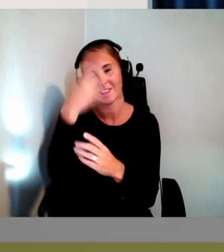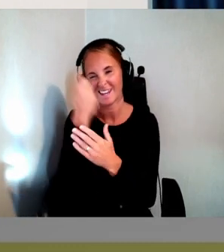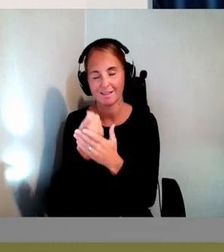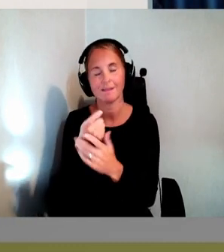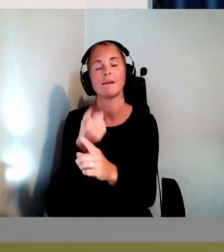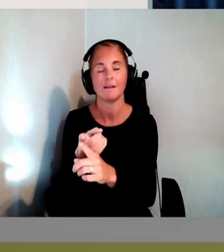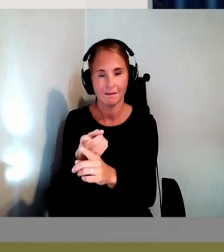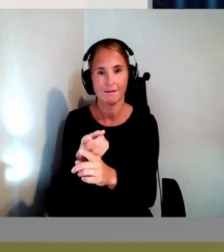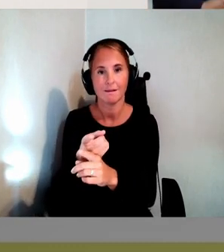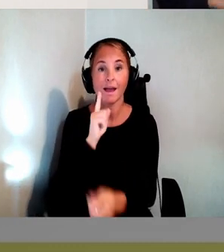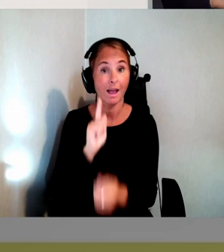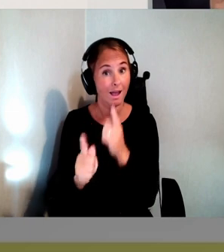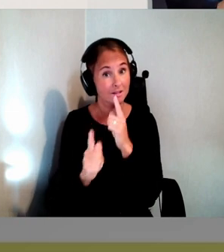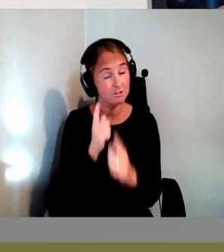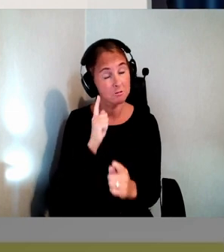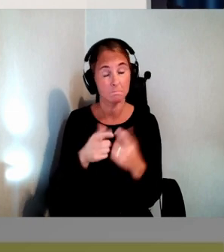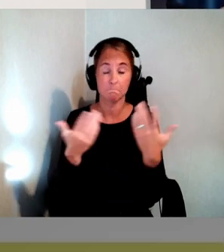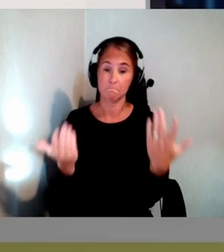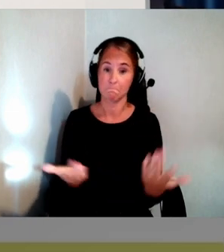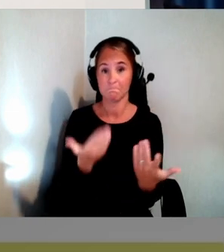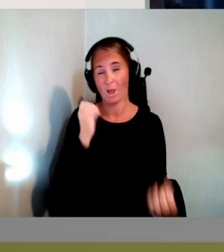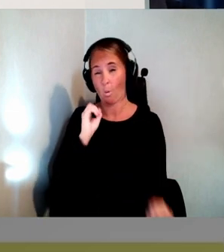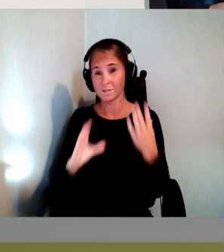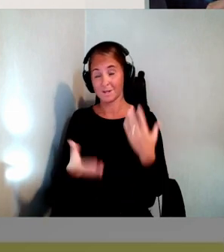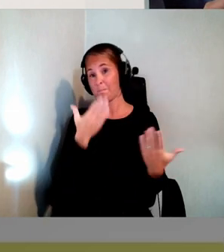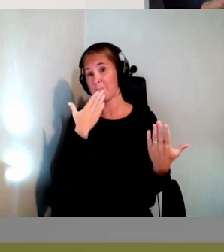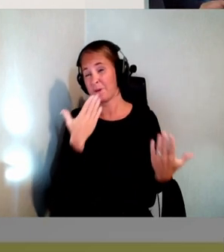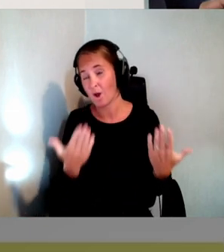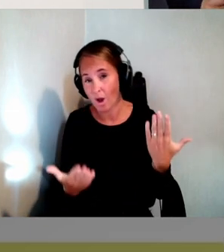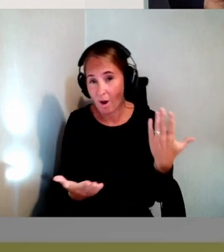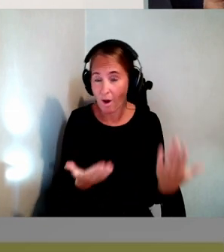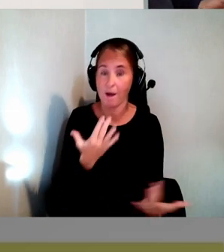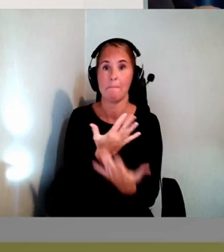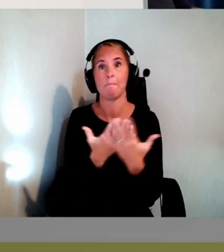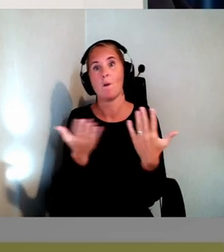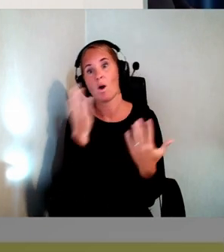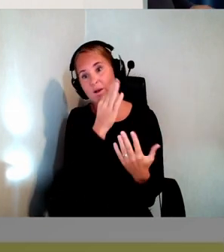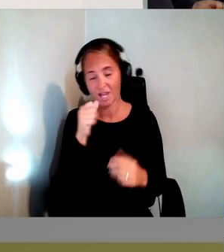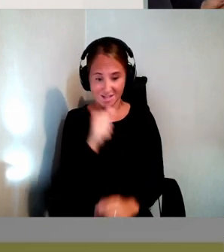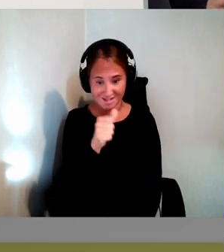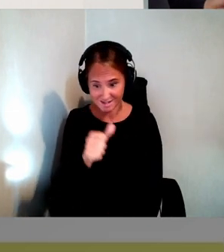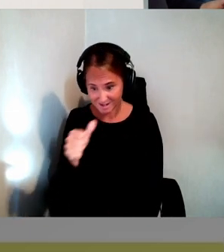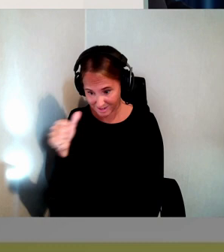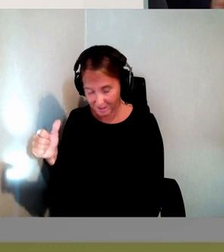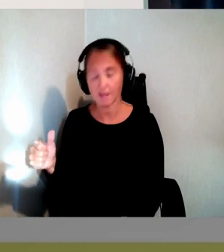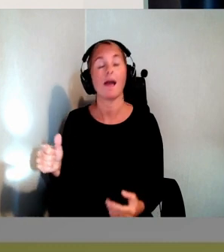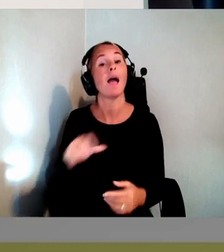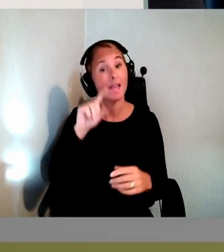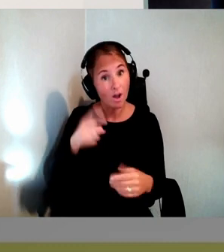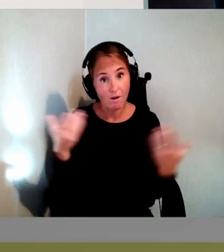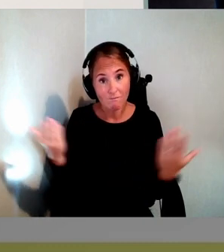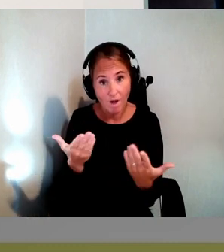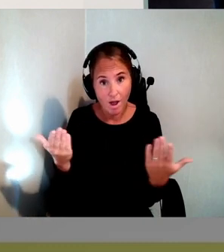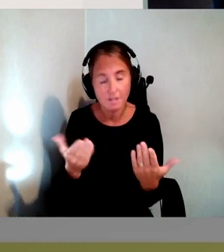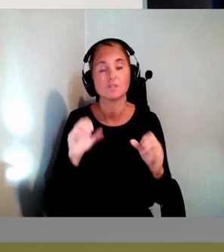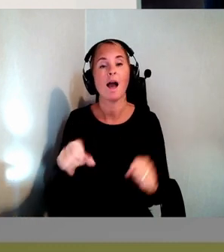det kanske kan vara så. Tveksamt om det är bra. Om det är många hundra. Men okej. Det som är ett krav. Det att det ska alltid